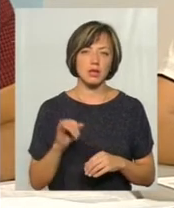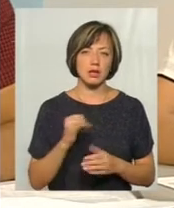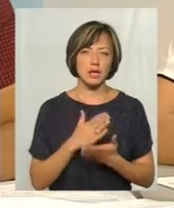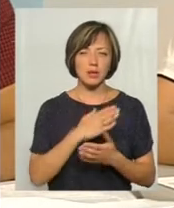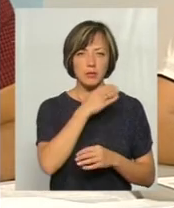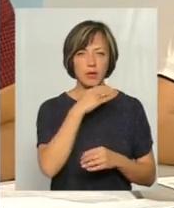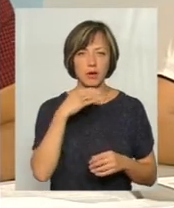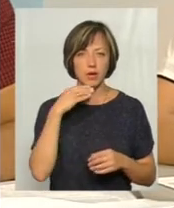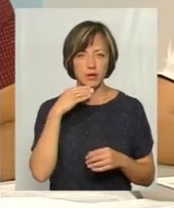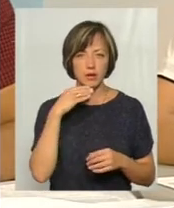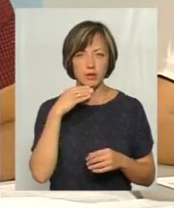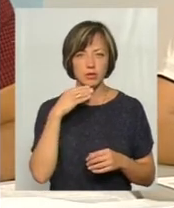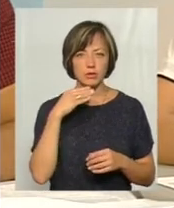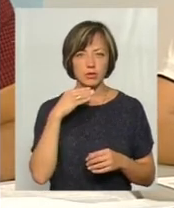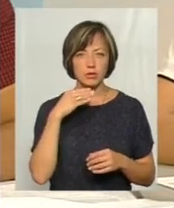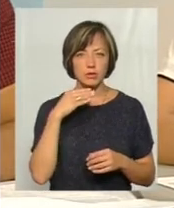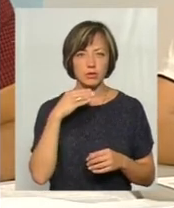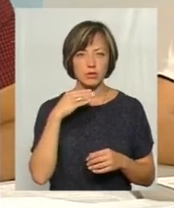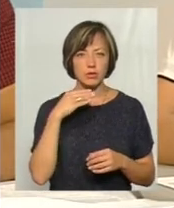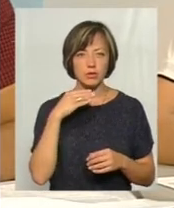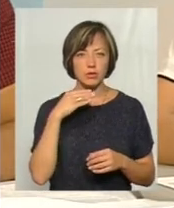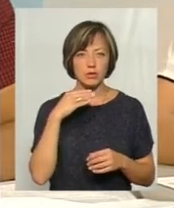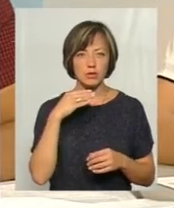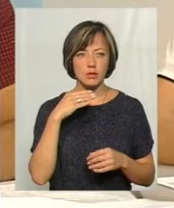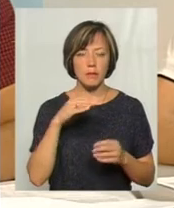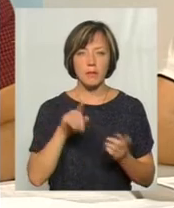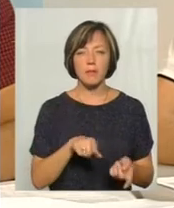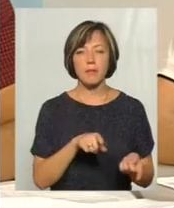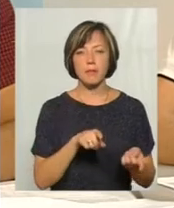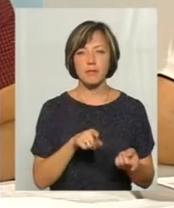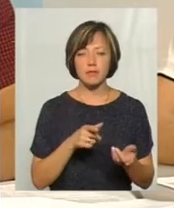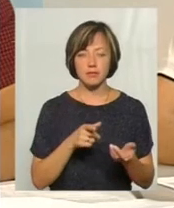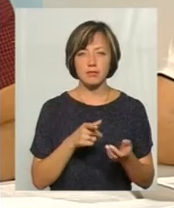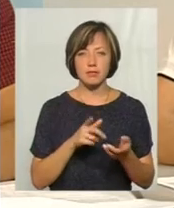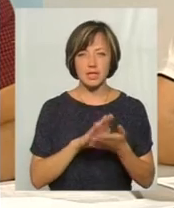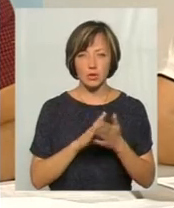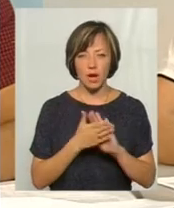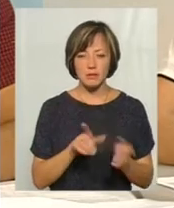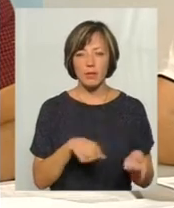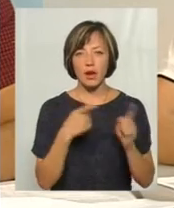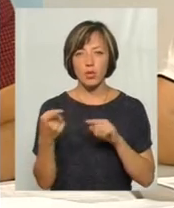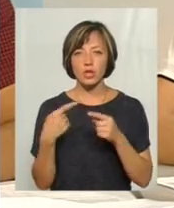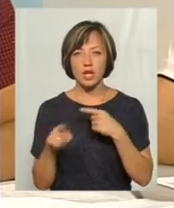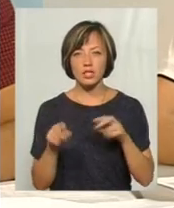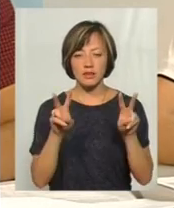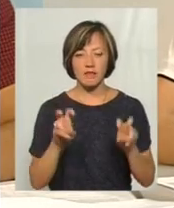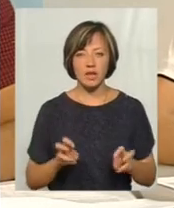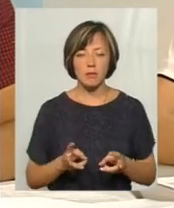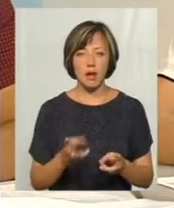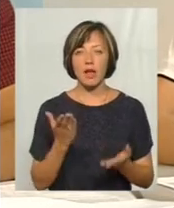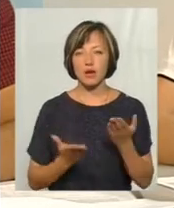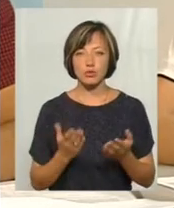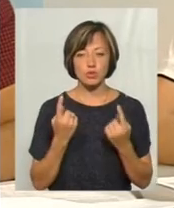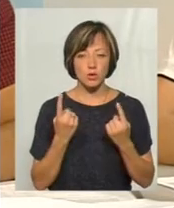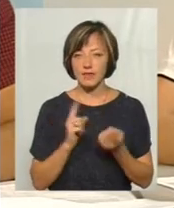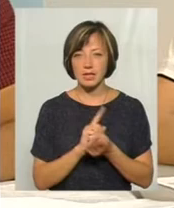багато напрацювань по переходу на альтернативні види палива. Тобто, є сподівання, що якщо суттєво